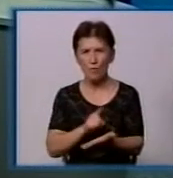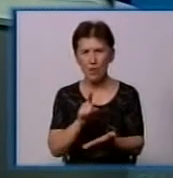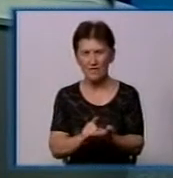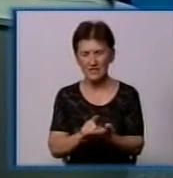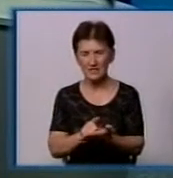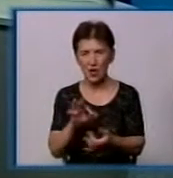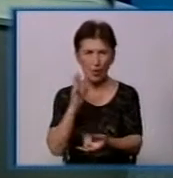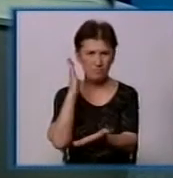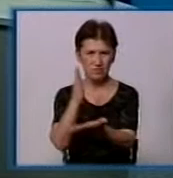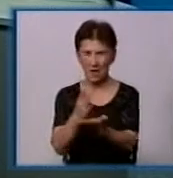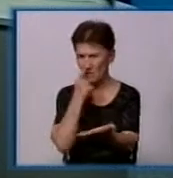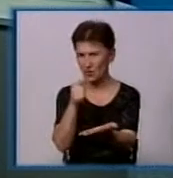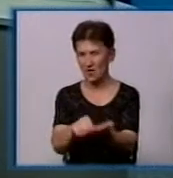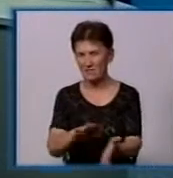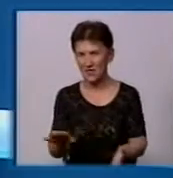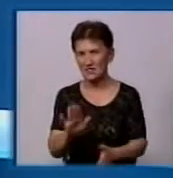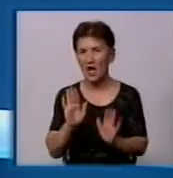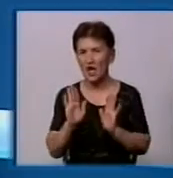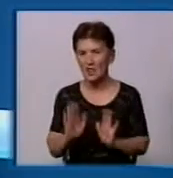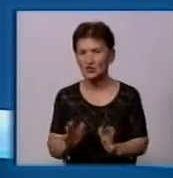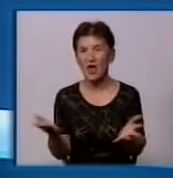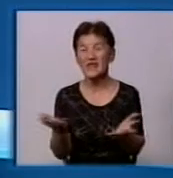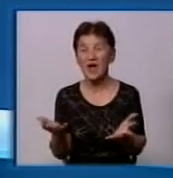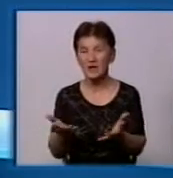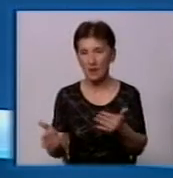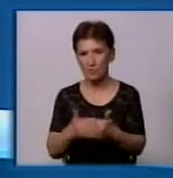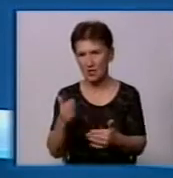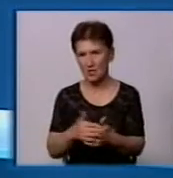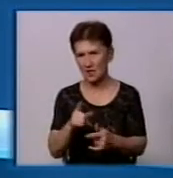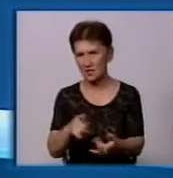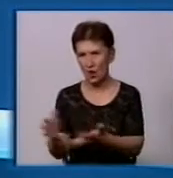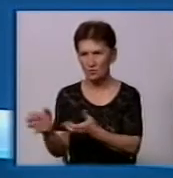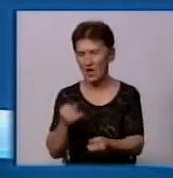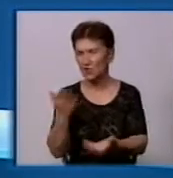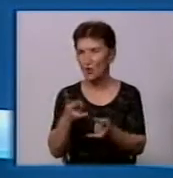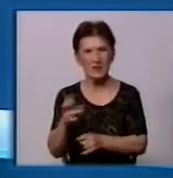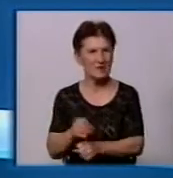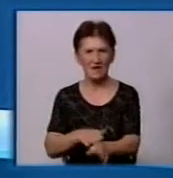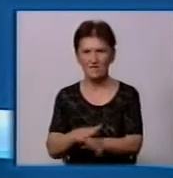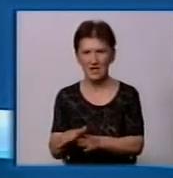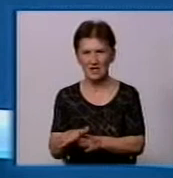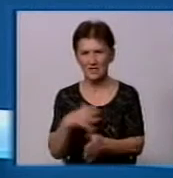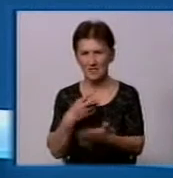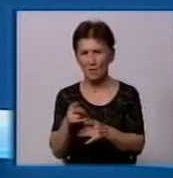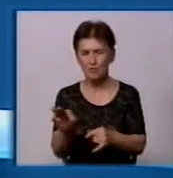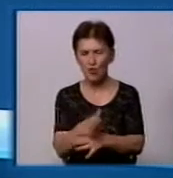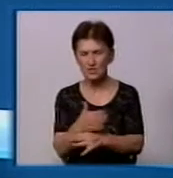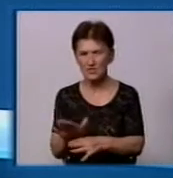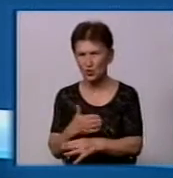це прямо не вказує, також не визначає, яке покарання отримає людина, якщо не виконує свій обов'язок по сортуванню